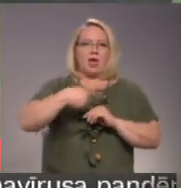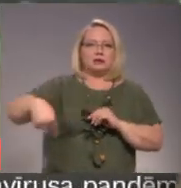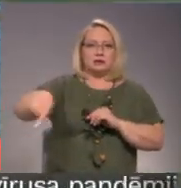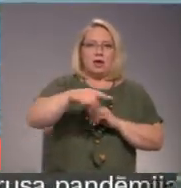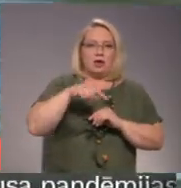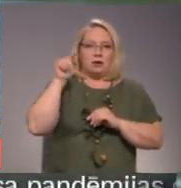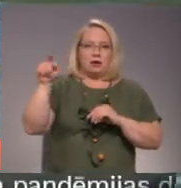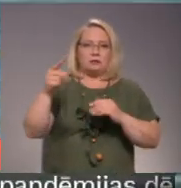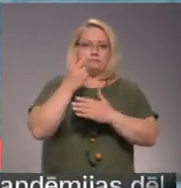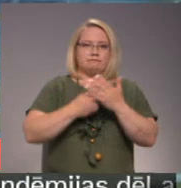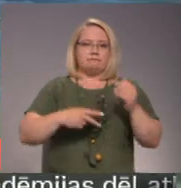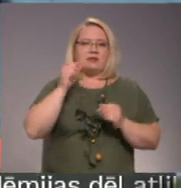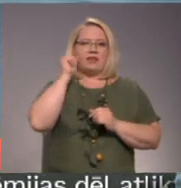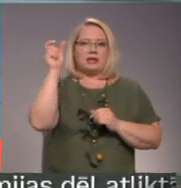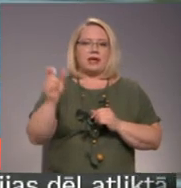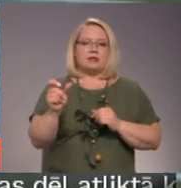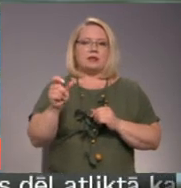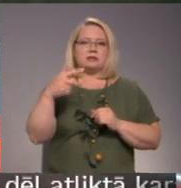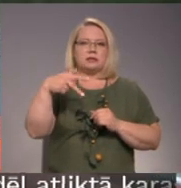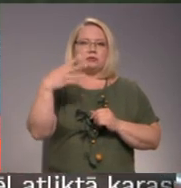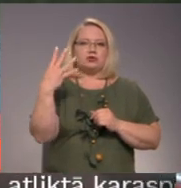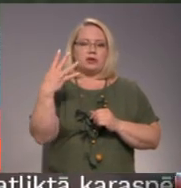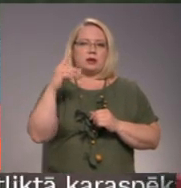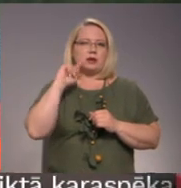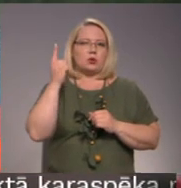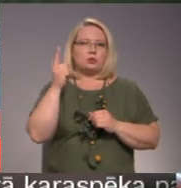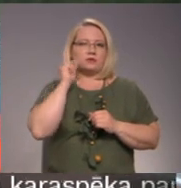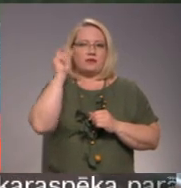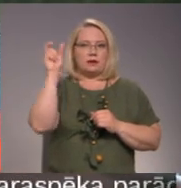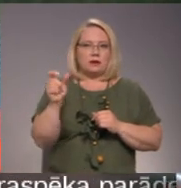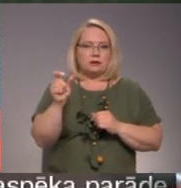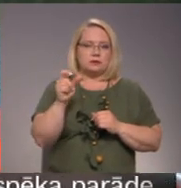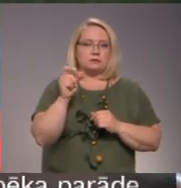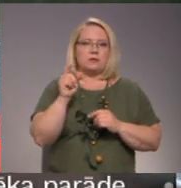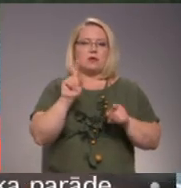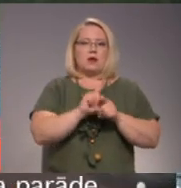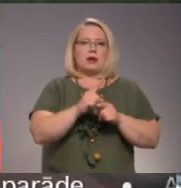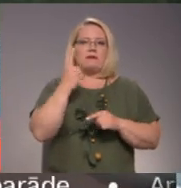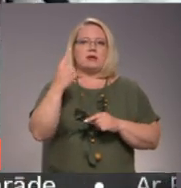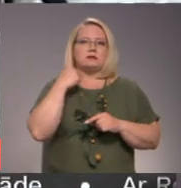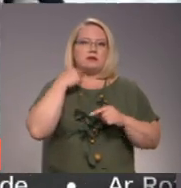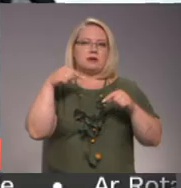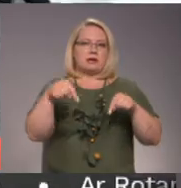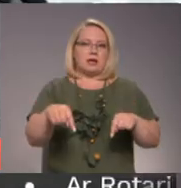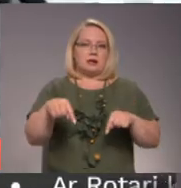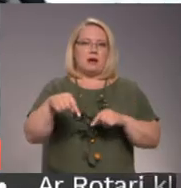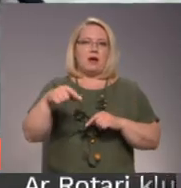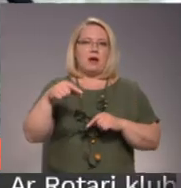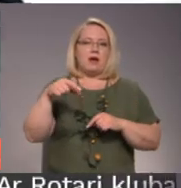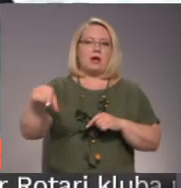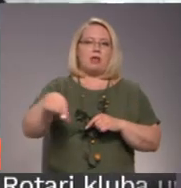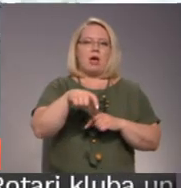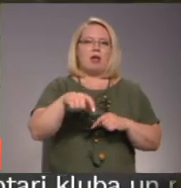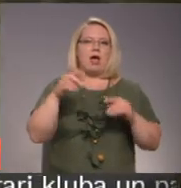Tur viriets noslīgu 34 gadi vecs. Bija arī viens cilvēks Rīga, kā nav milgrāvis.